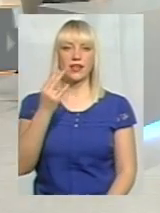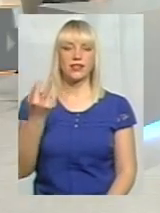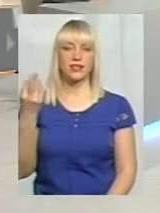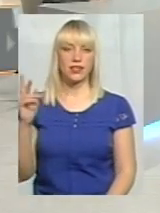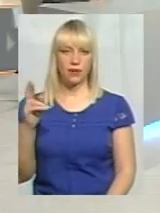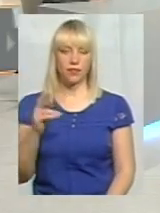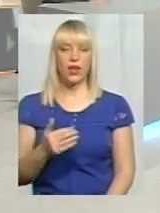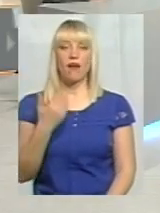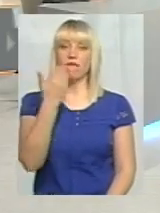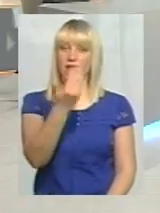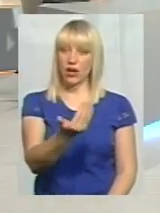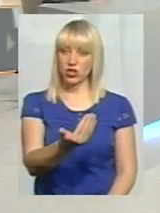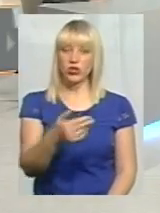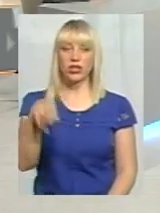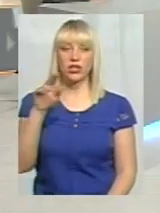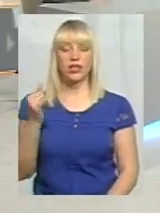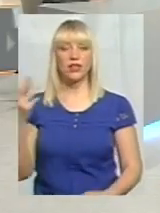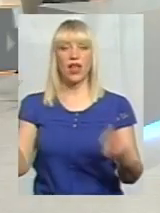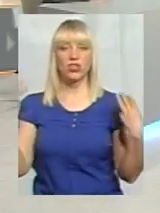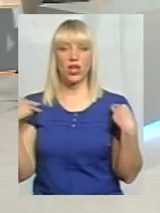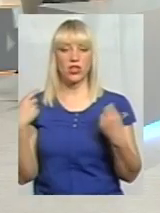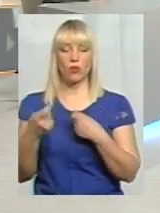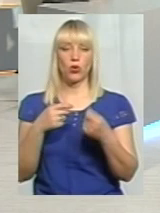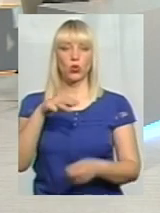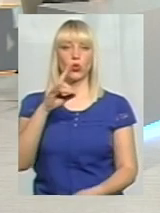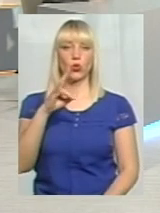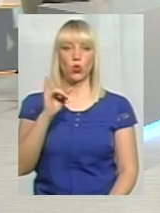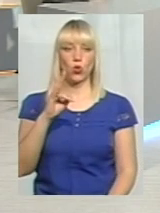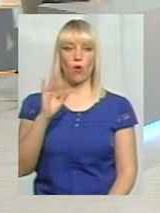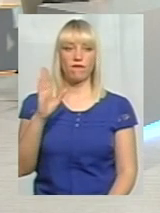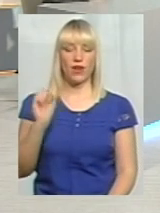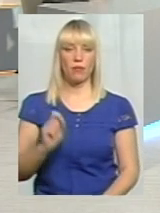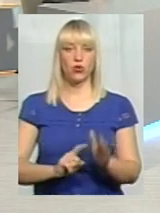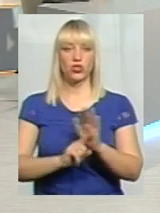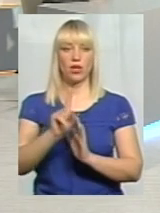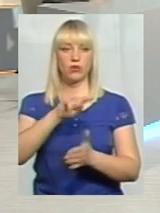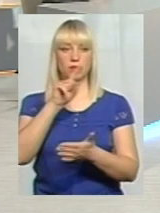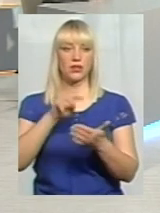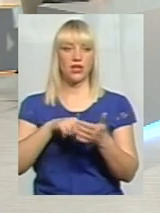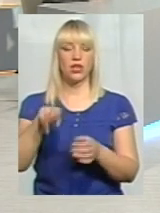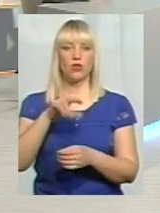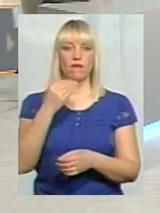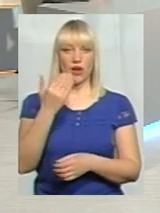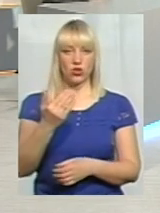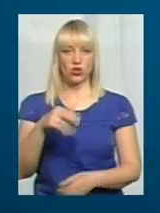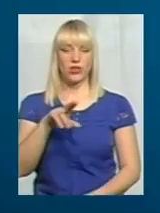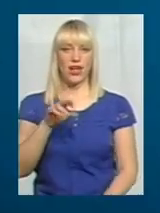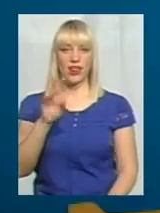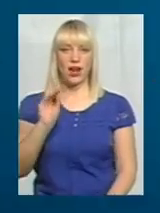Вашої декларації та начальника управління Ірини Трунової почнемо із запитання до вашої декларації. Прошу.